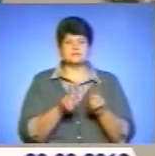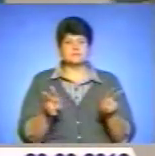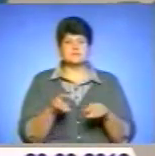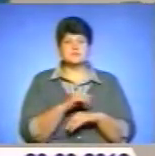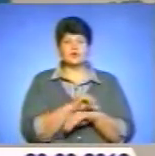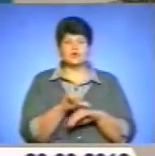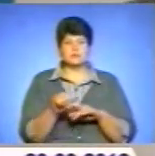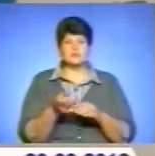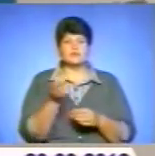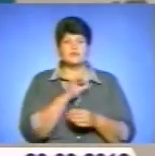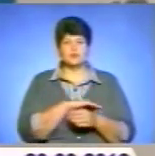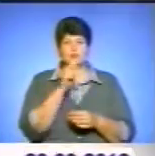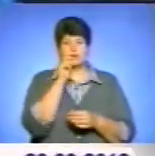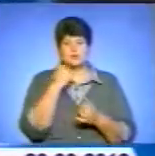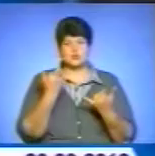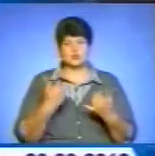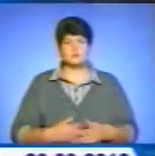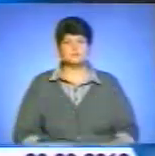які використовують в Україні сьогодні.